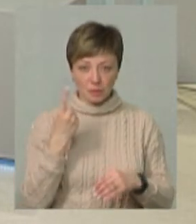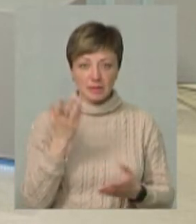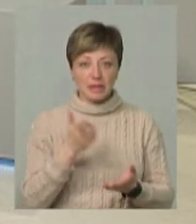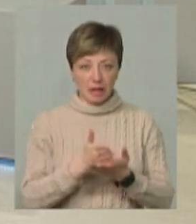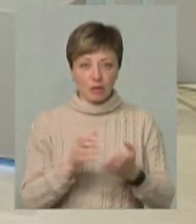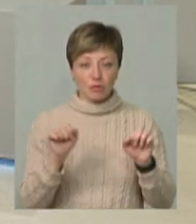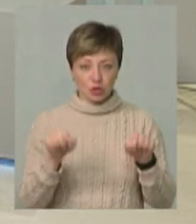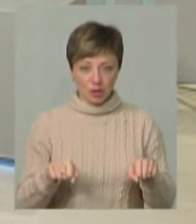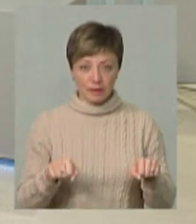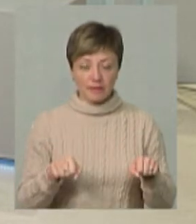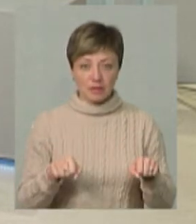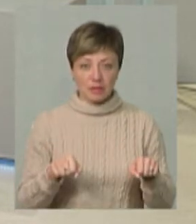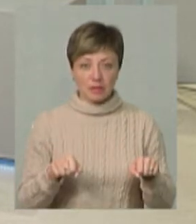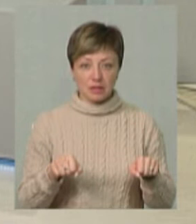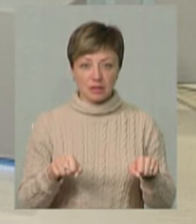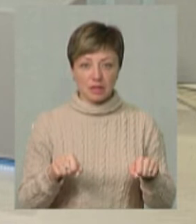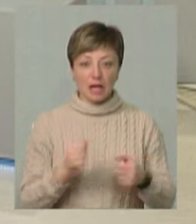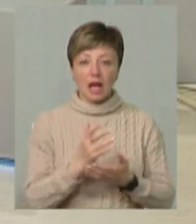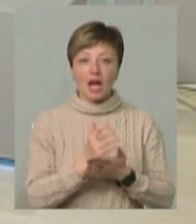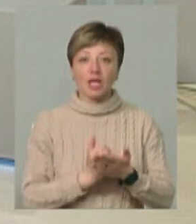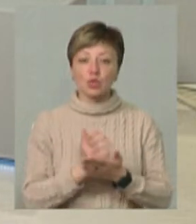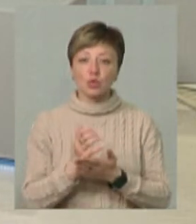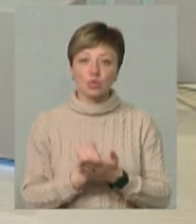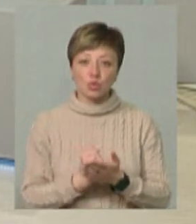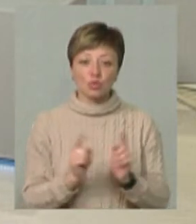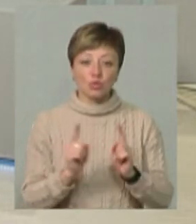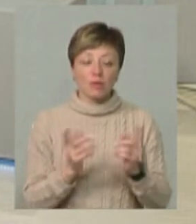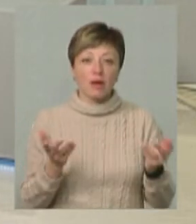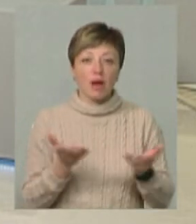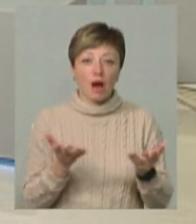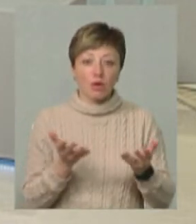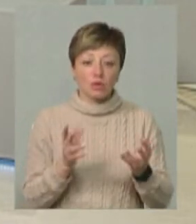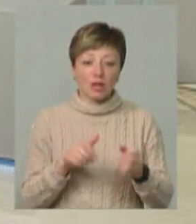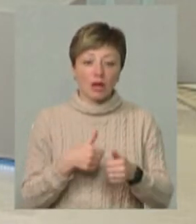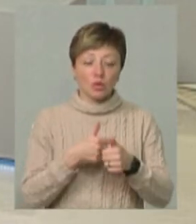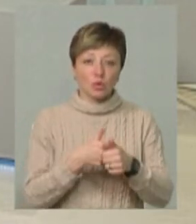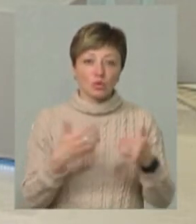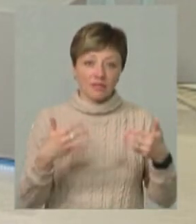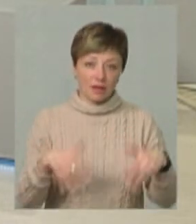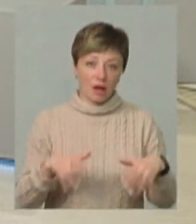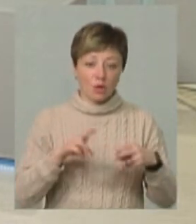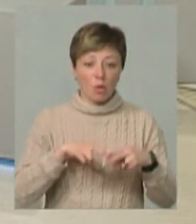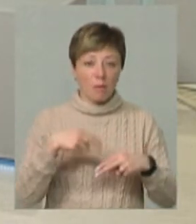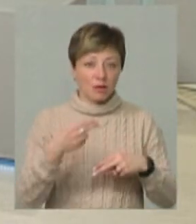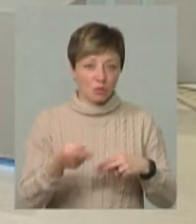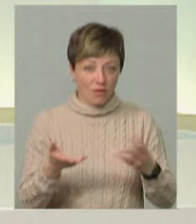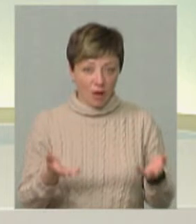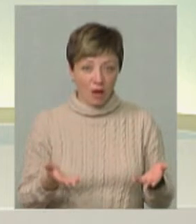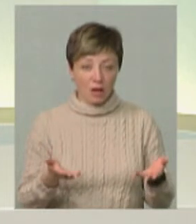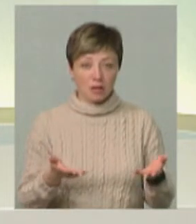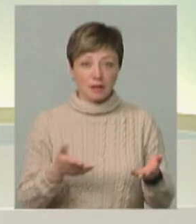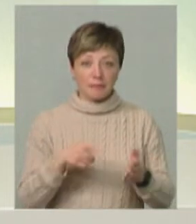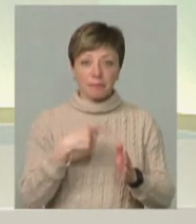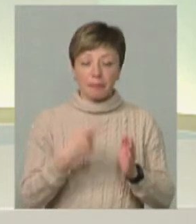можливість і ресурс для того, щоб, можливо, якось надолужувати втрачення, компенсувати? Пані